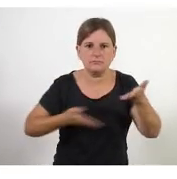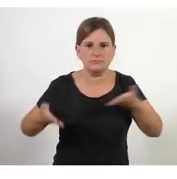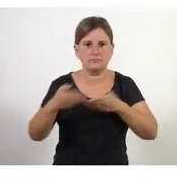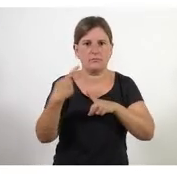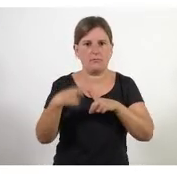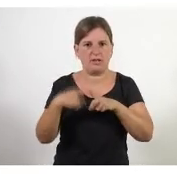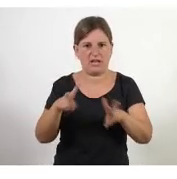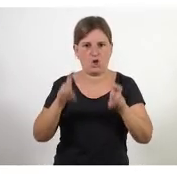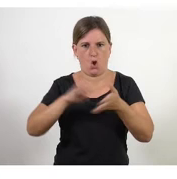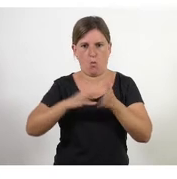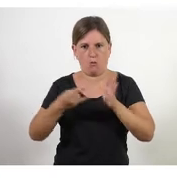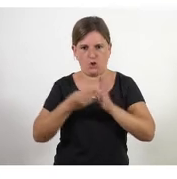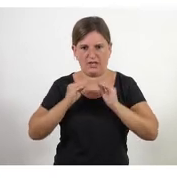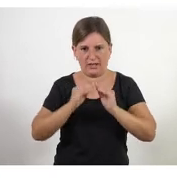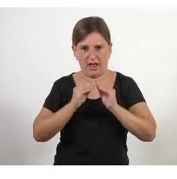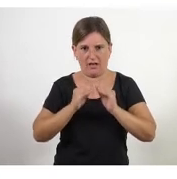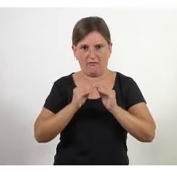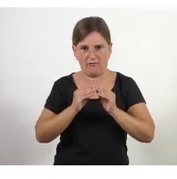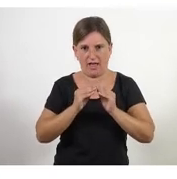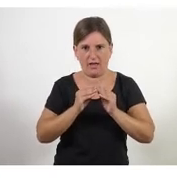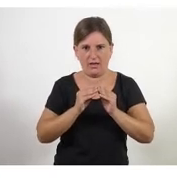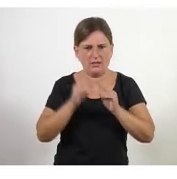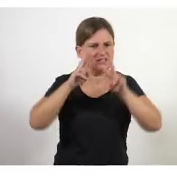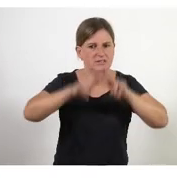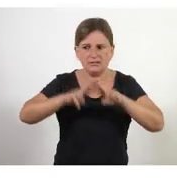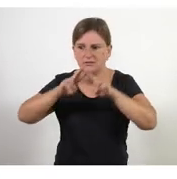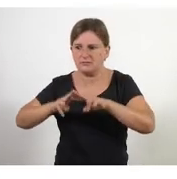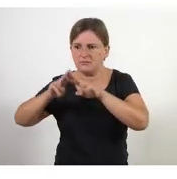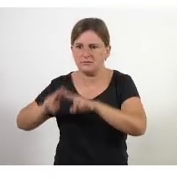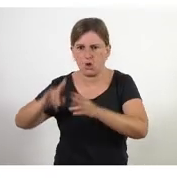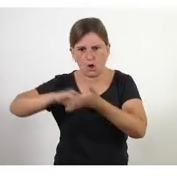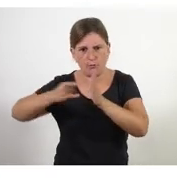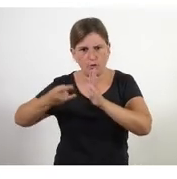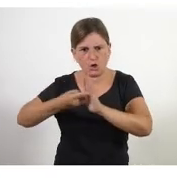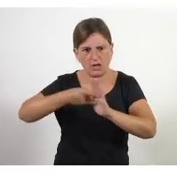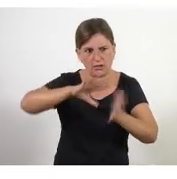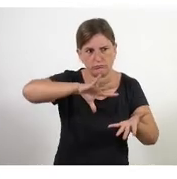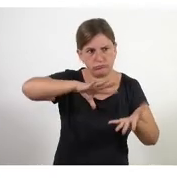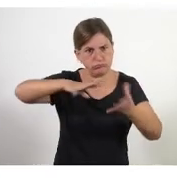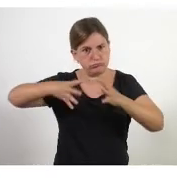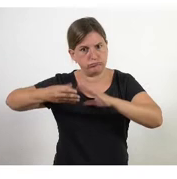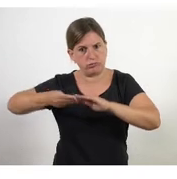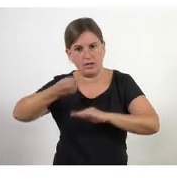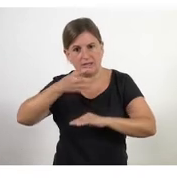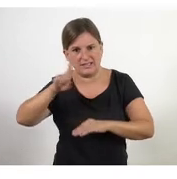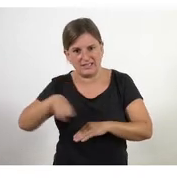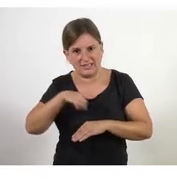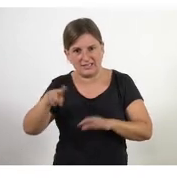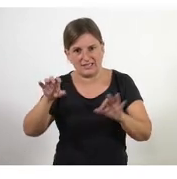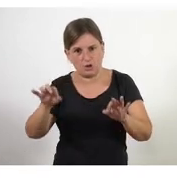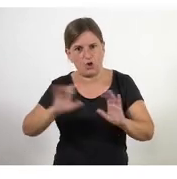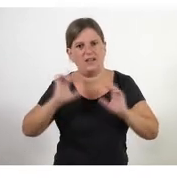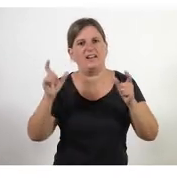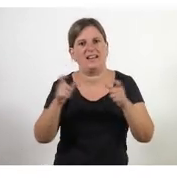un nou projecte i van veient si el projecte està responent al que s'esperava fan una